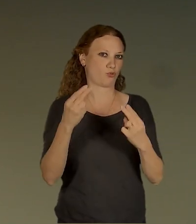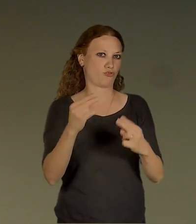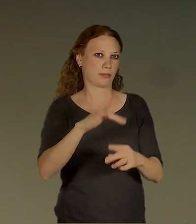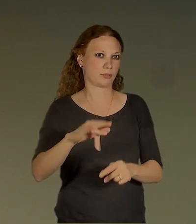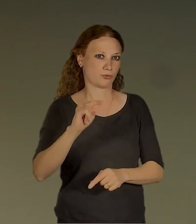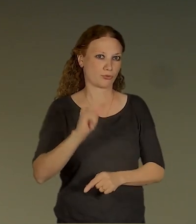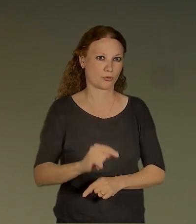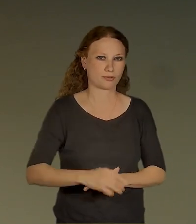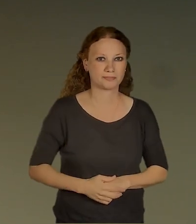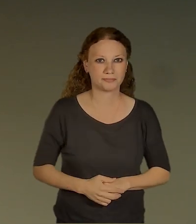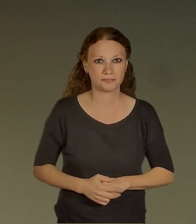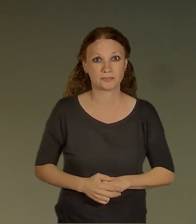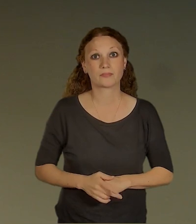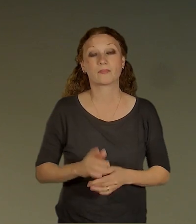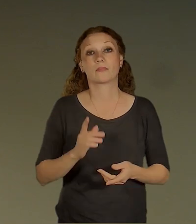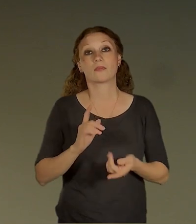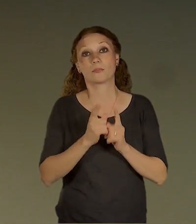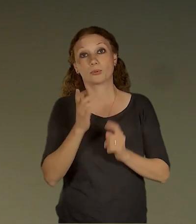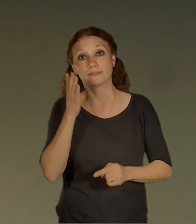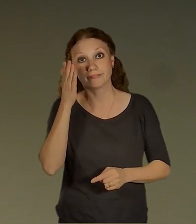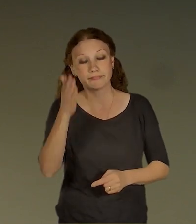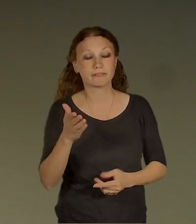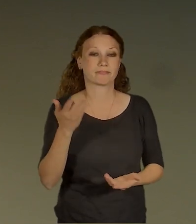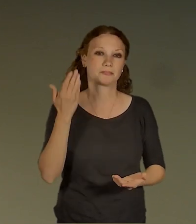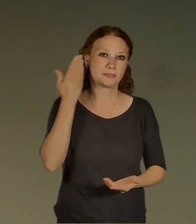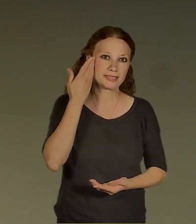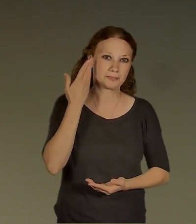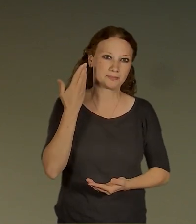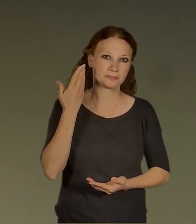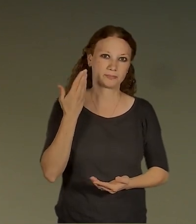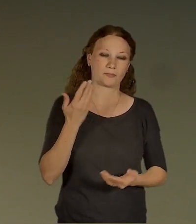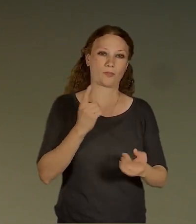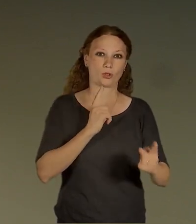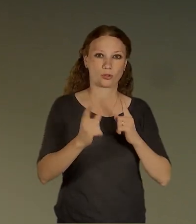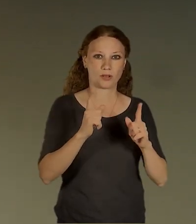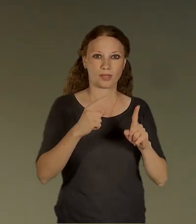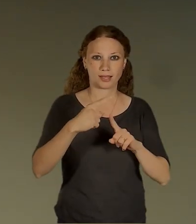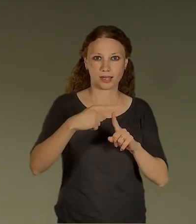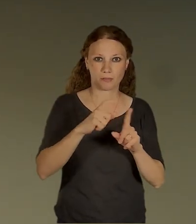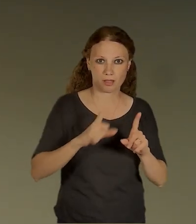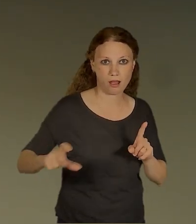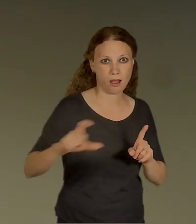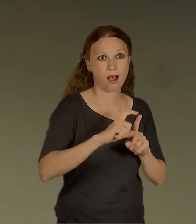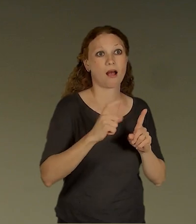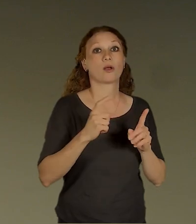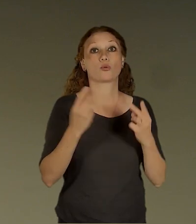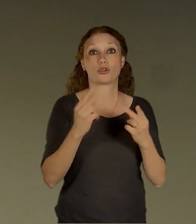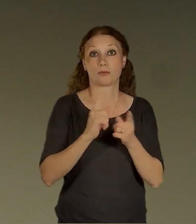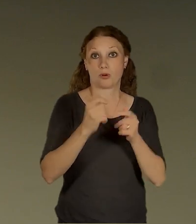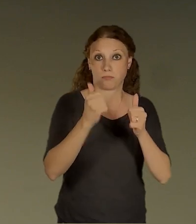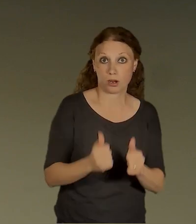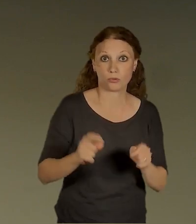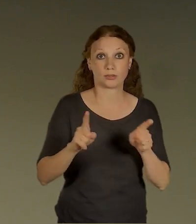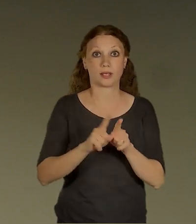si do budoucna malujeme, že bychom třeba pro ty dopravní terminály, které jsou důležité i pro středočechy, mohli získat nějaké financování